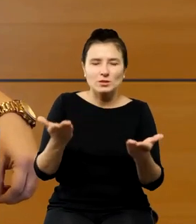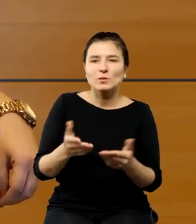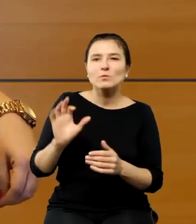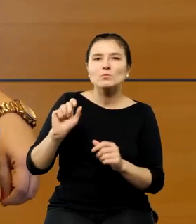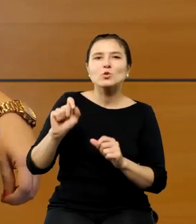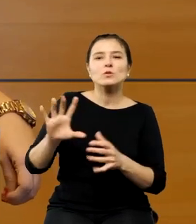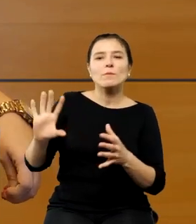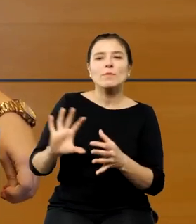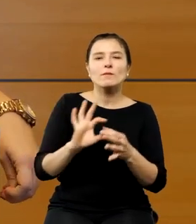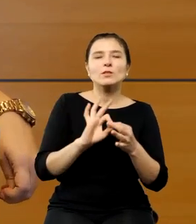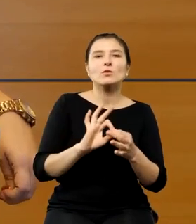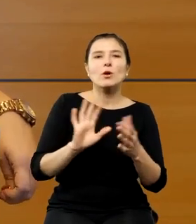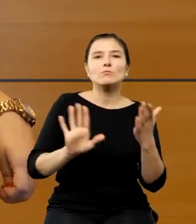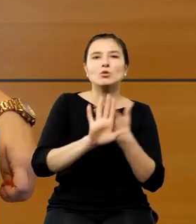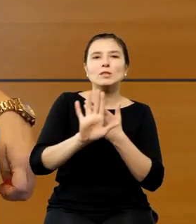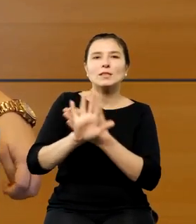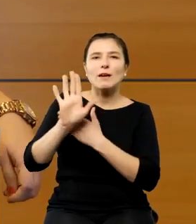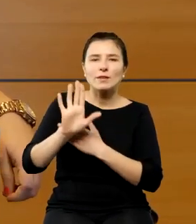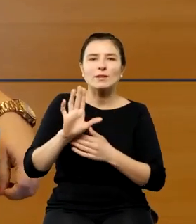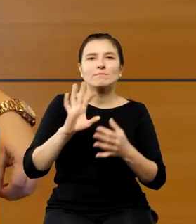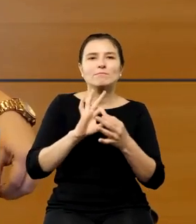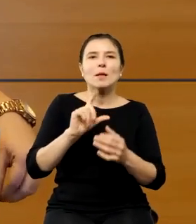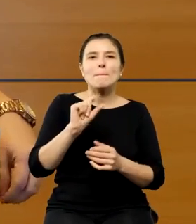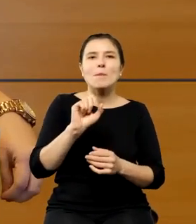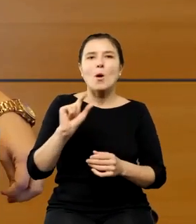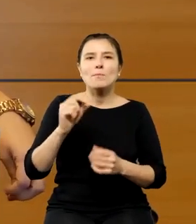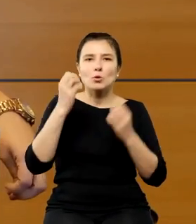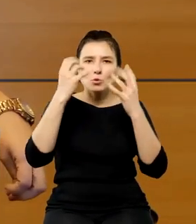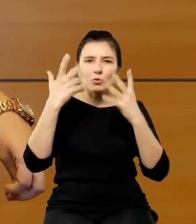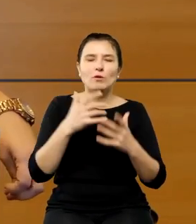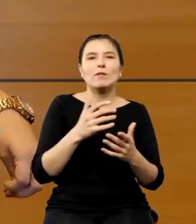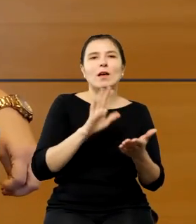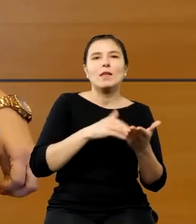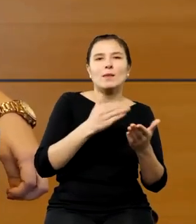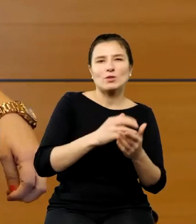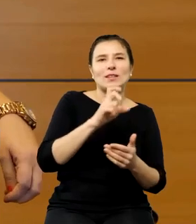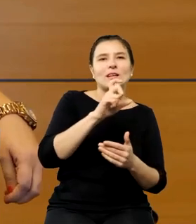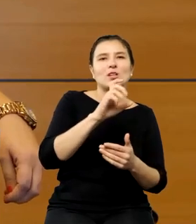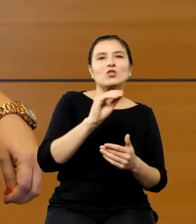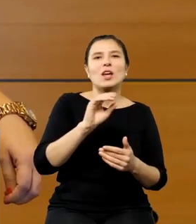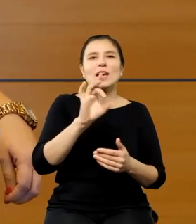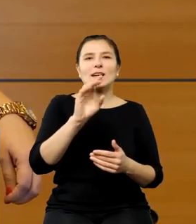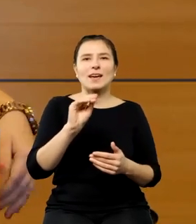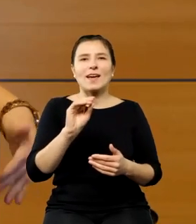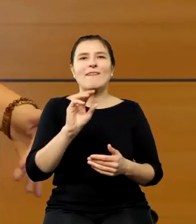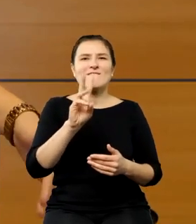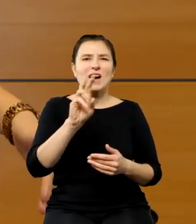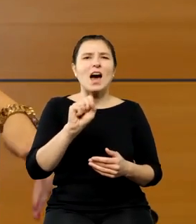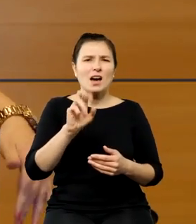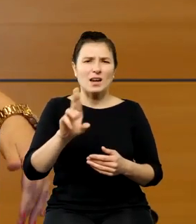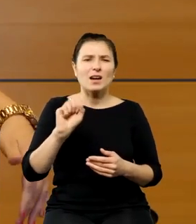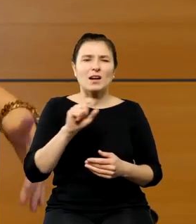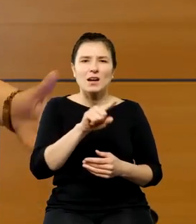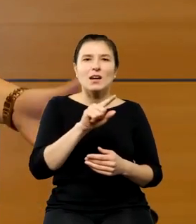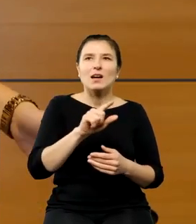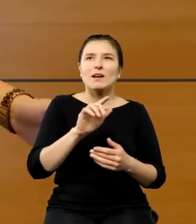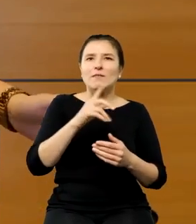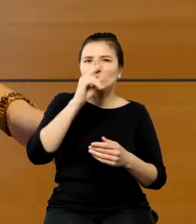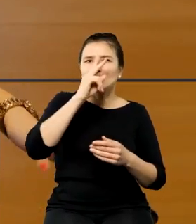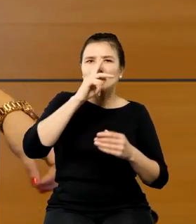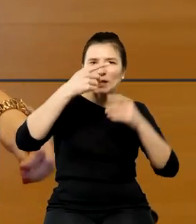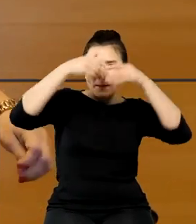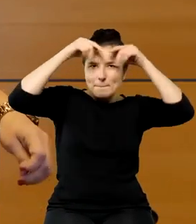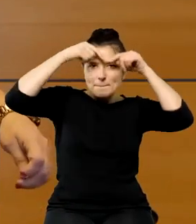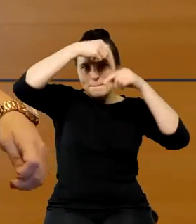przedstawień popkulturowych Ernesto Czegowary, stąd ten Beret. Na tym przedstawieniu, oczywiście tutaj